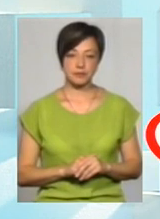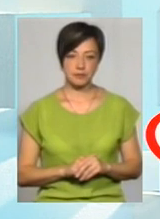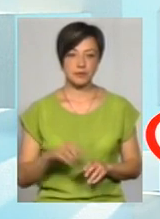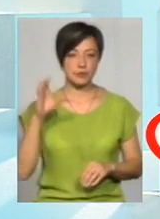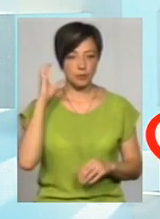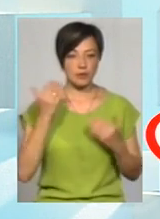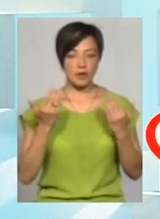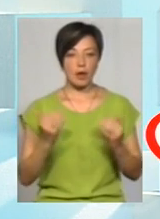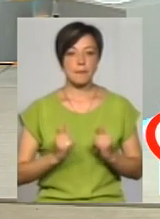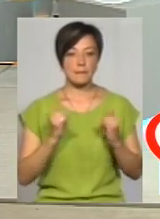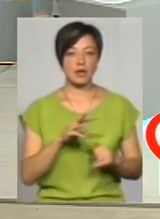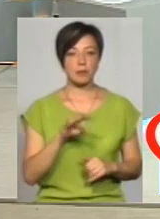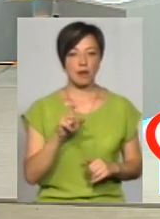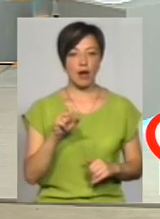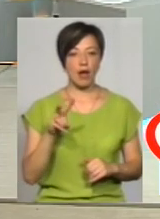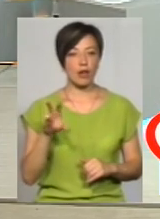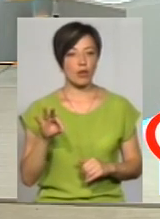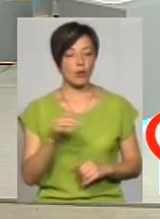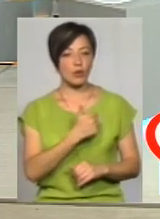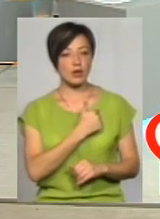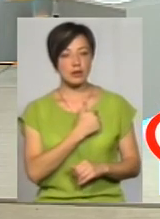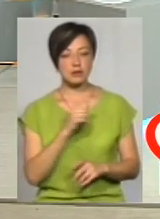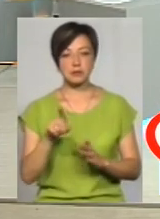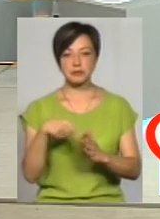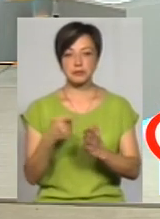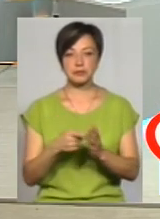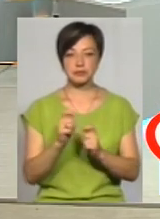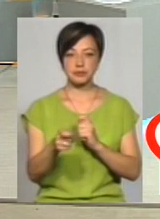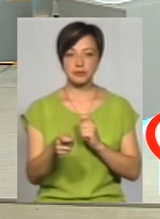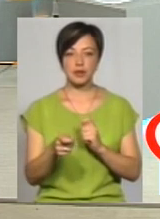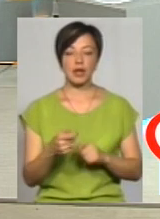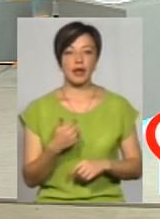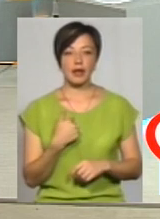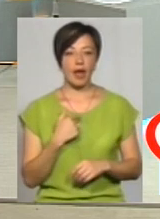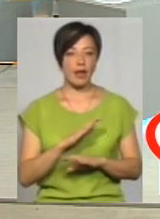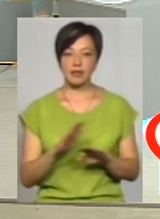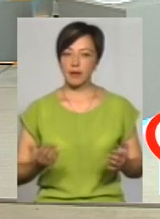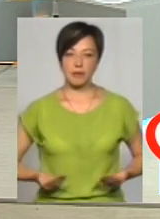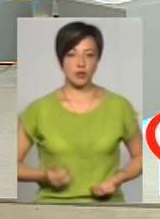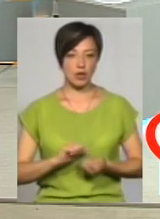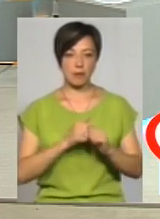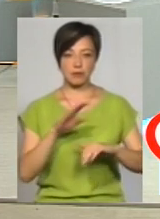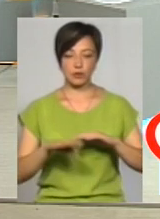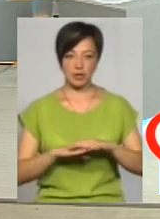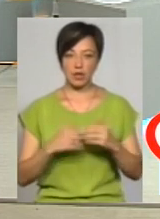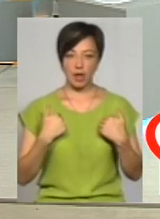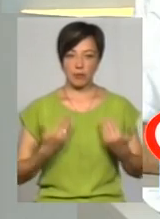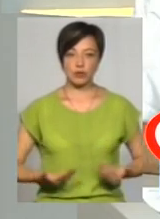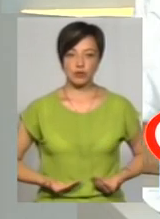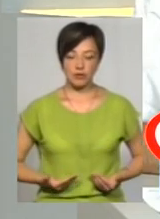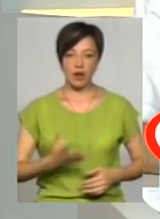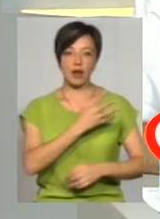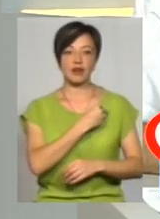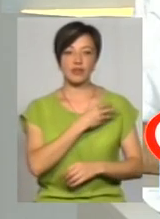Пане Михайло, хотілося б задати вам таке питання. Я не є мешканцем Кам'янця-Подільського. Я проживаю на